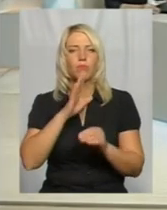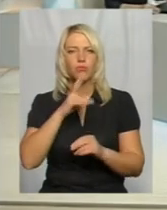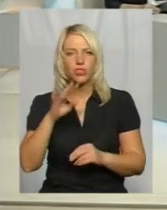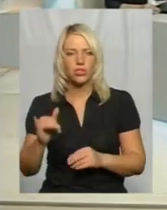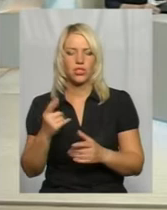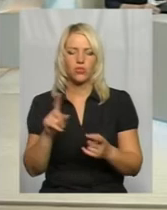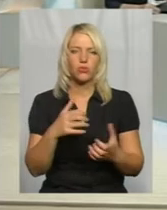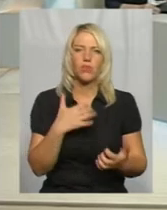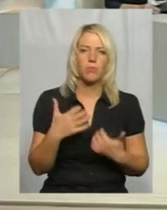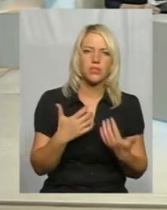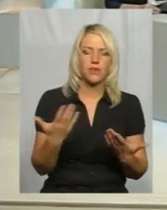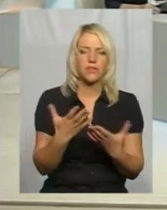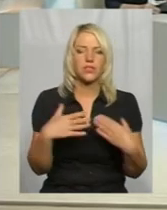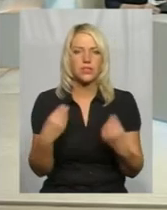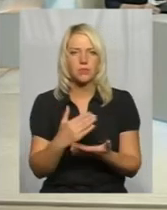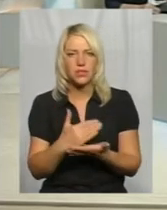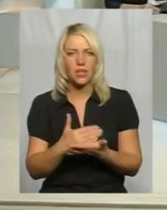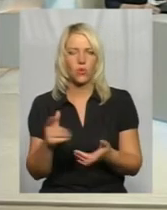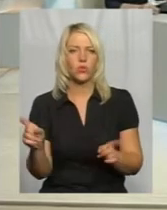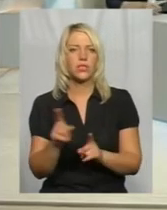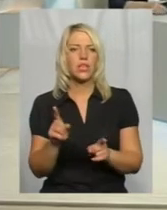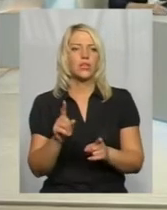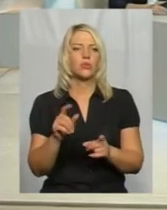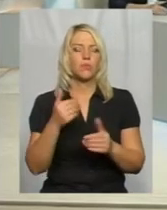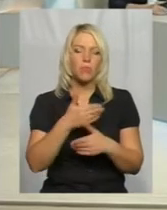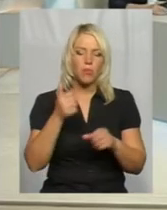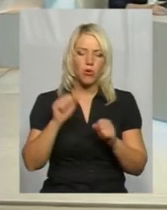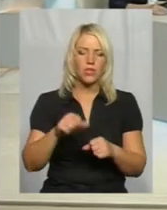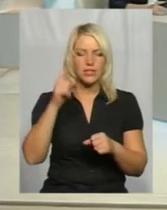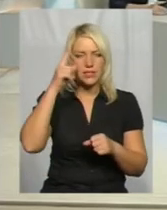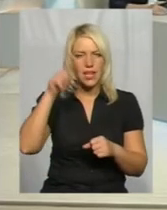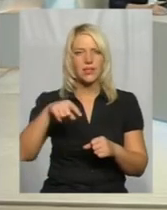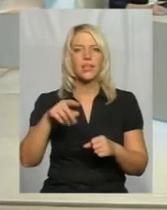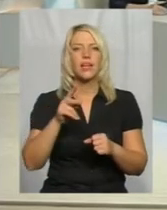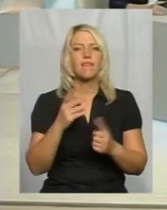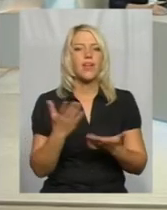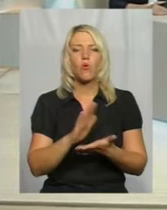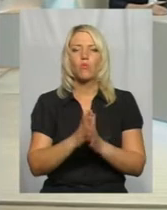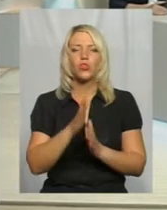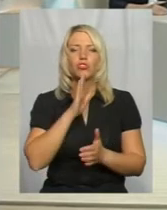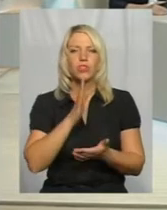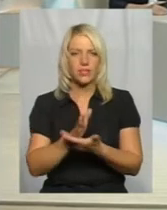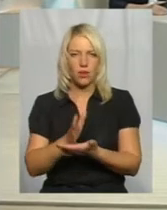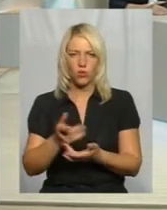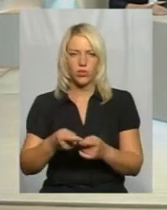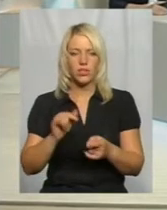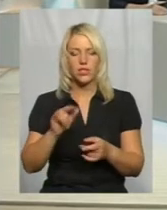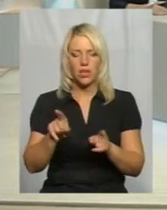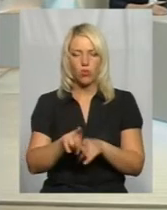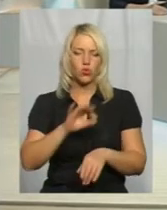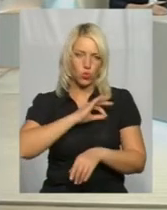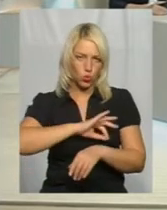якій сім'ї вона знаходиться, щоб ми могли знати, в якому положенні знаходиться кожна жінка. Також вона проходить юридичні